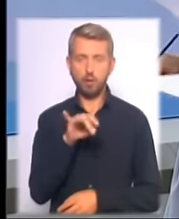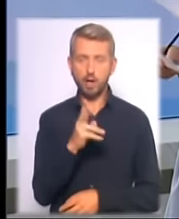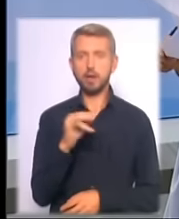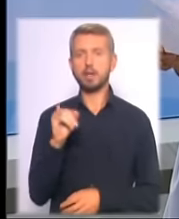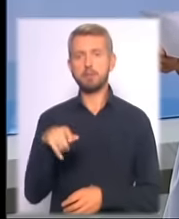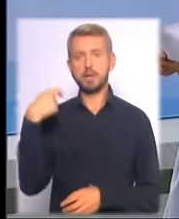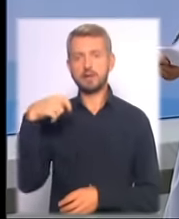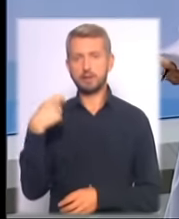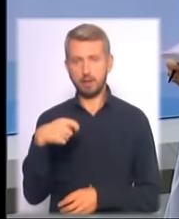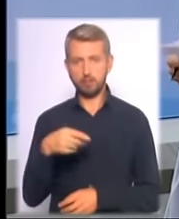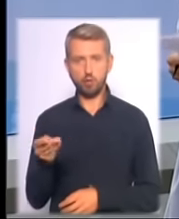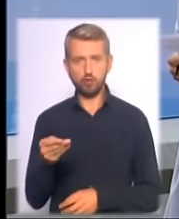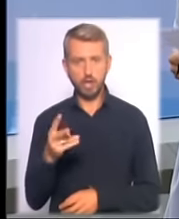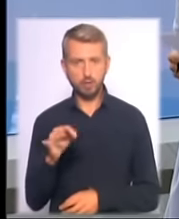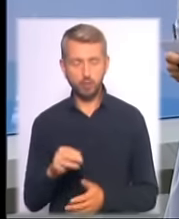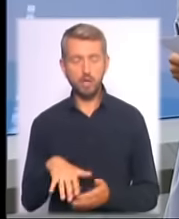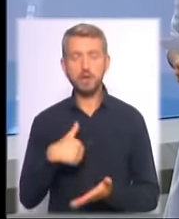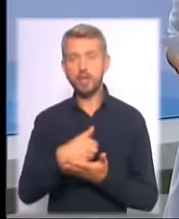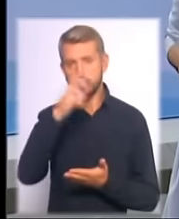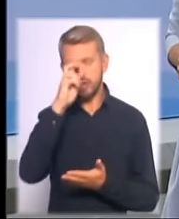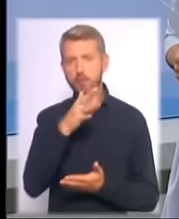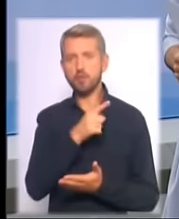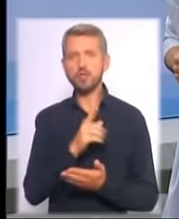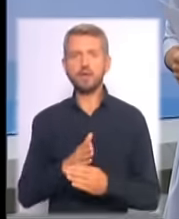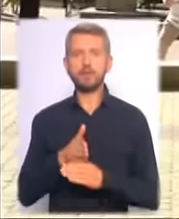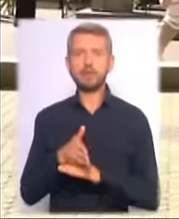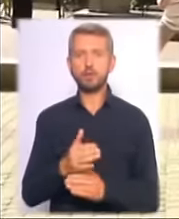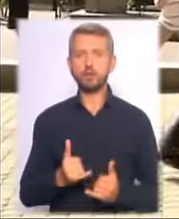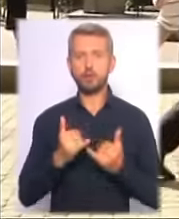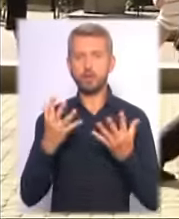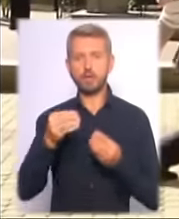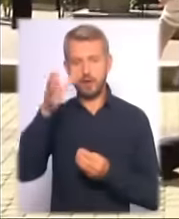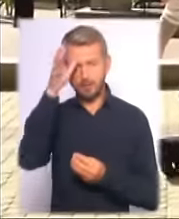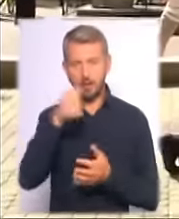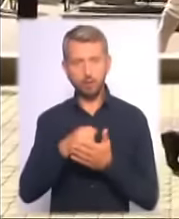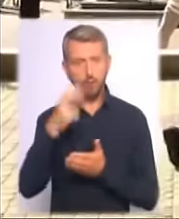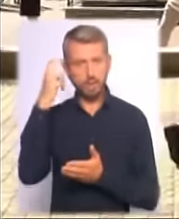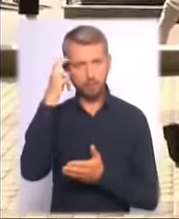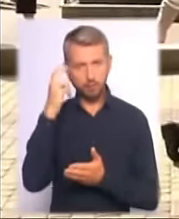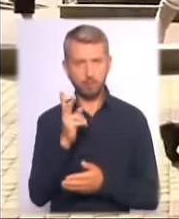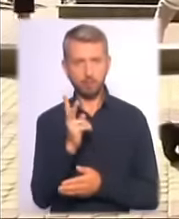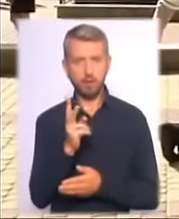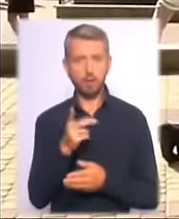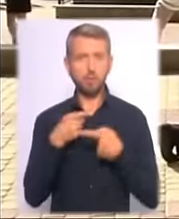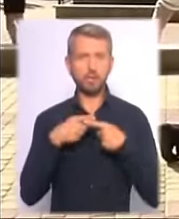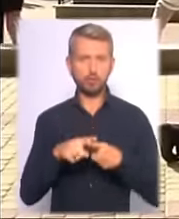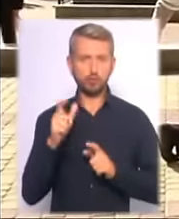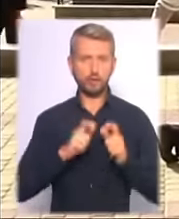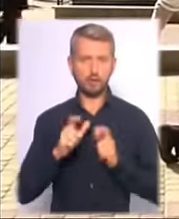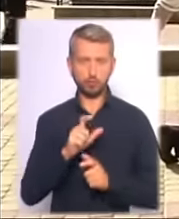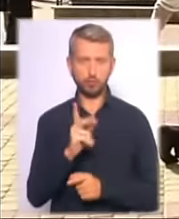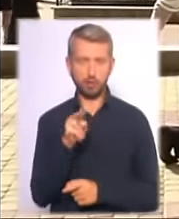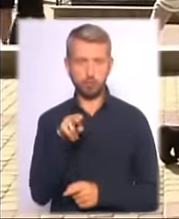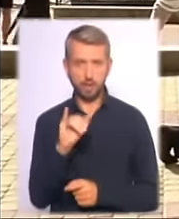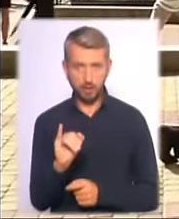Порошенко. Глава держави під час візиту з нагоди Дня знань до Київського політехнічного інституту імені Ігоря Сікорського